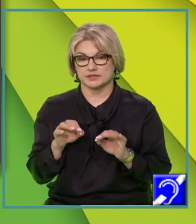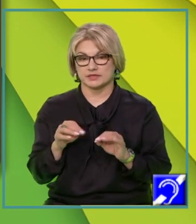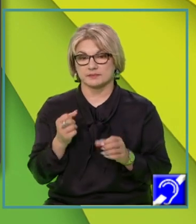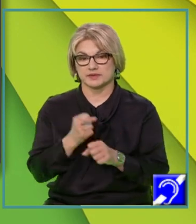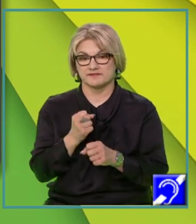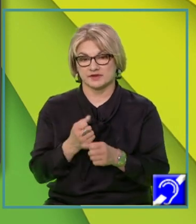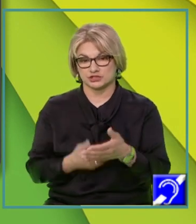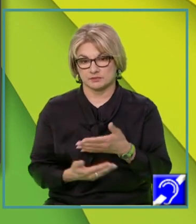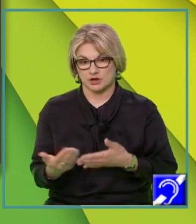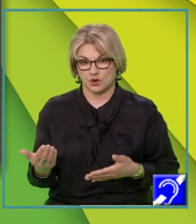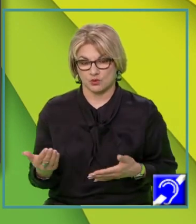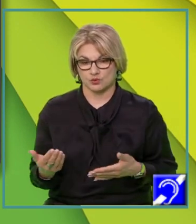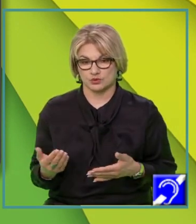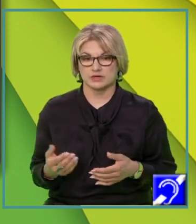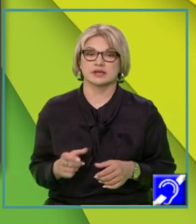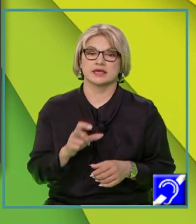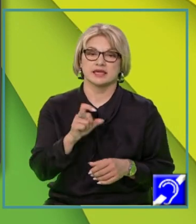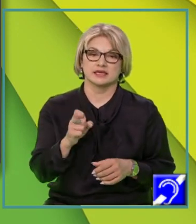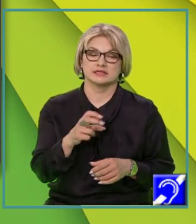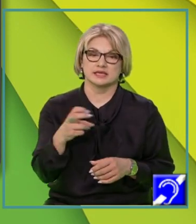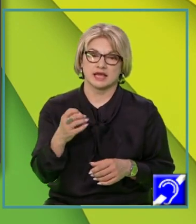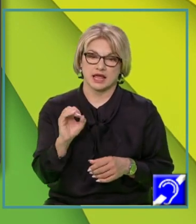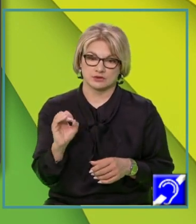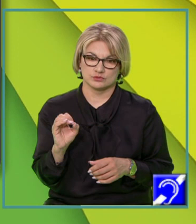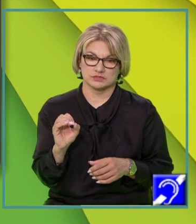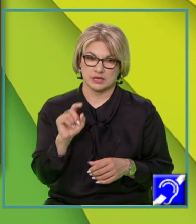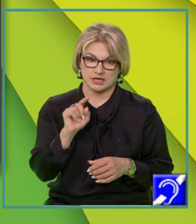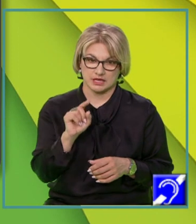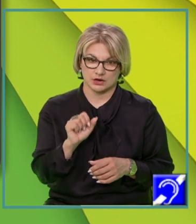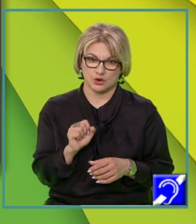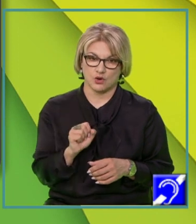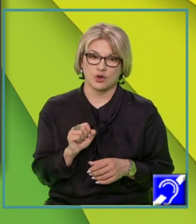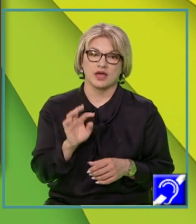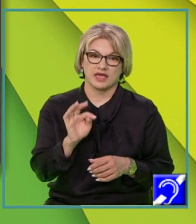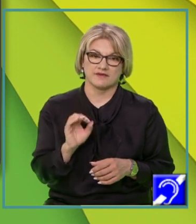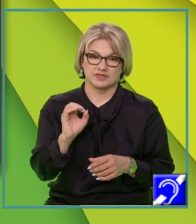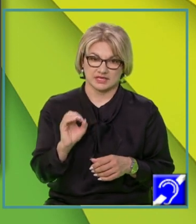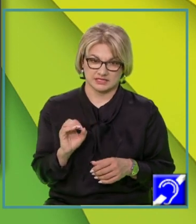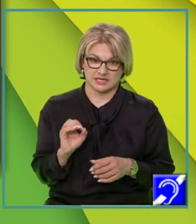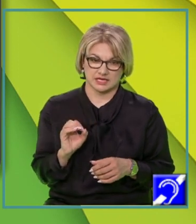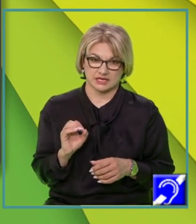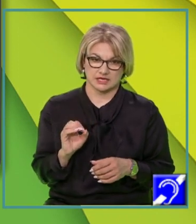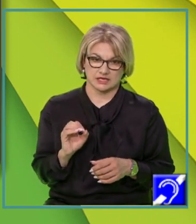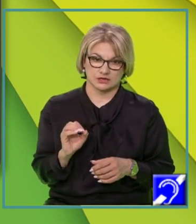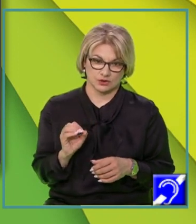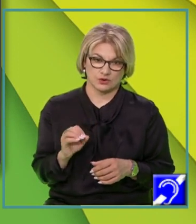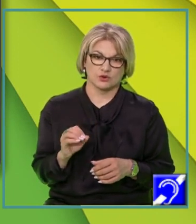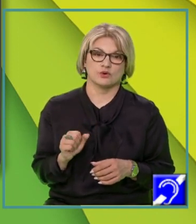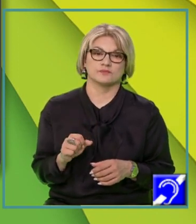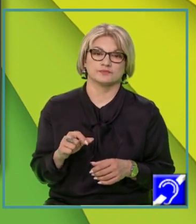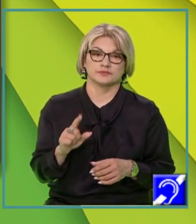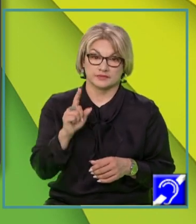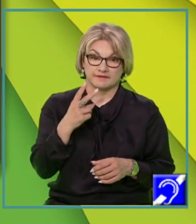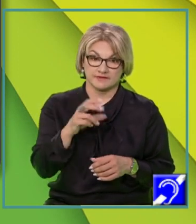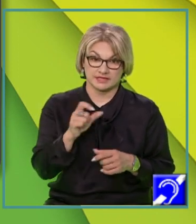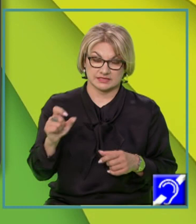înlocuind X egal cu 0 în ecuația funcției. Așadar, F de 0, cum va fi? F de 0,